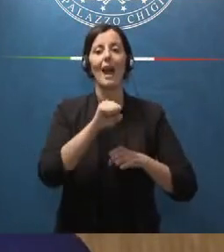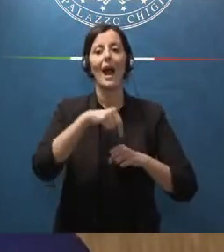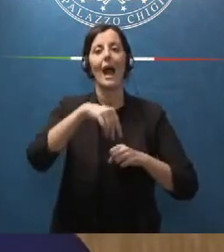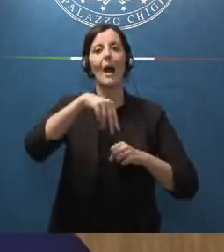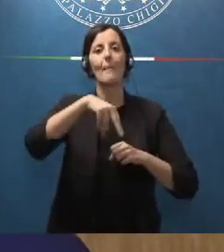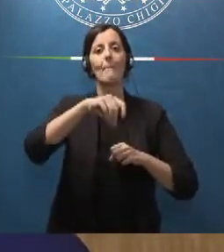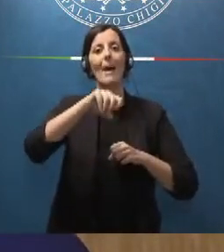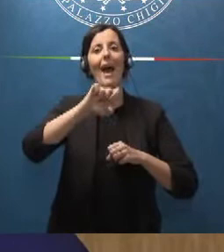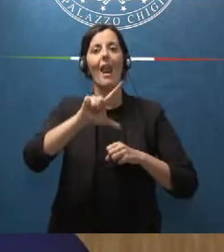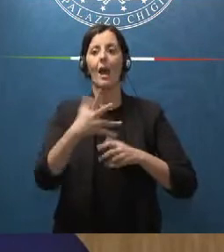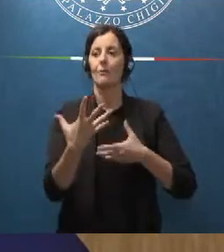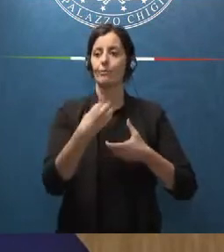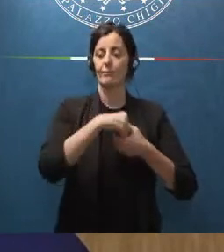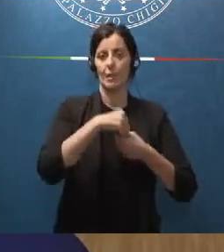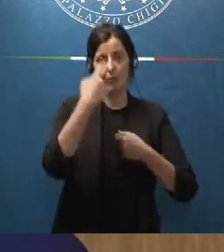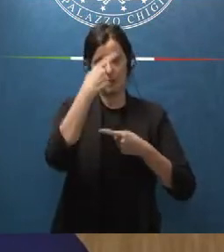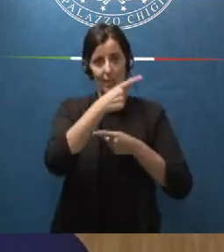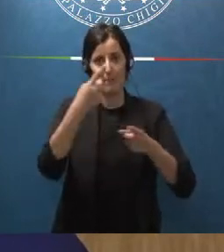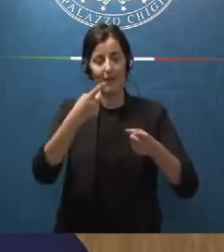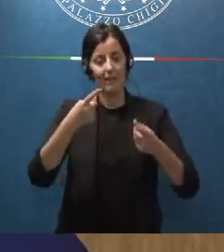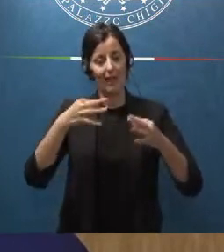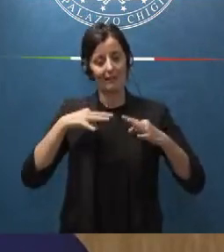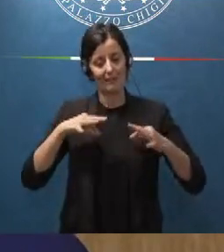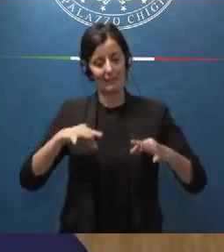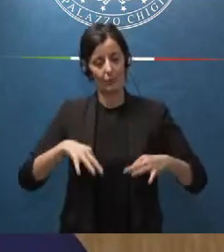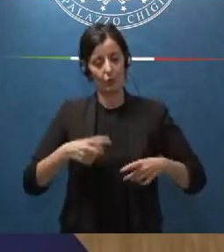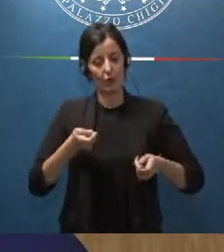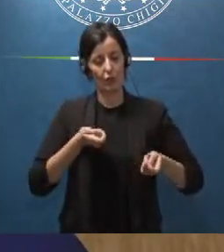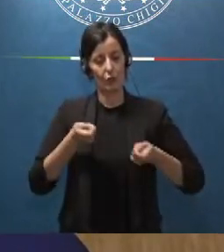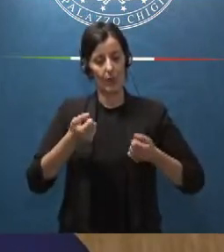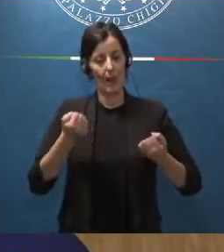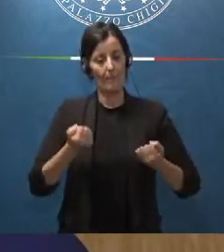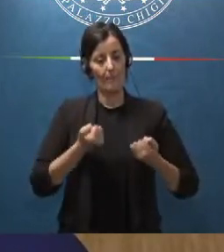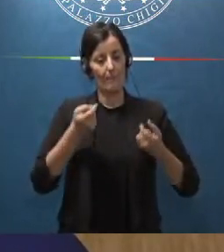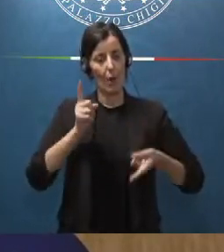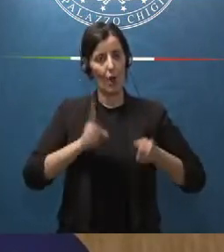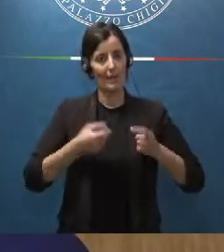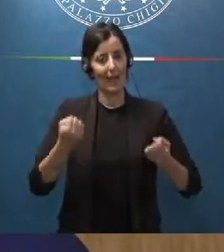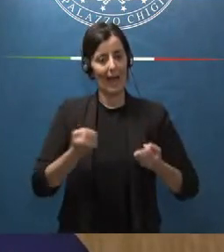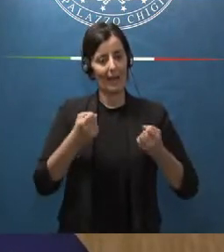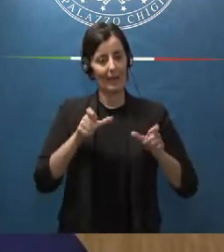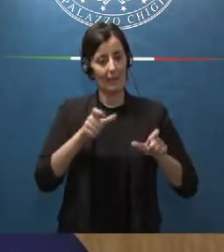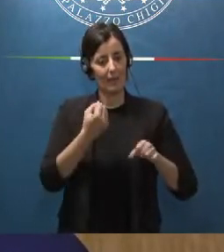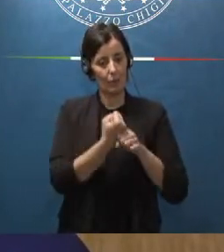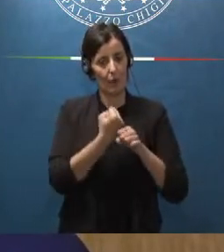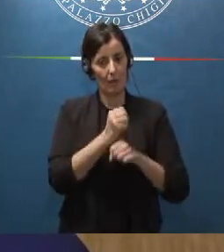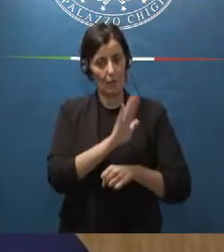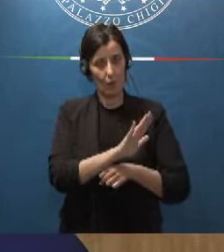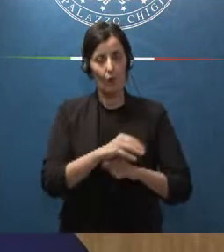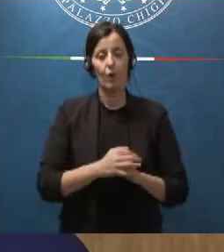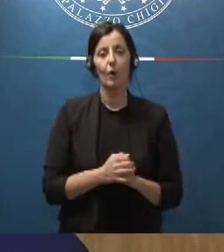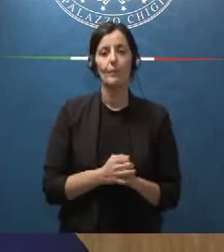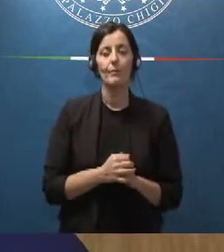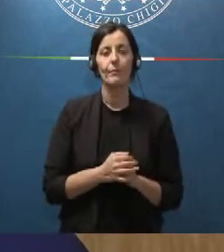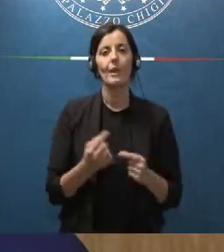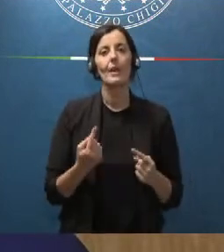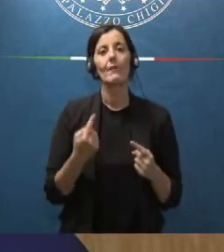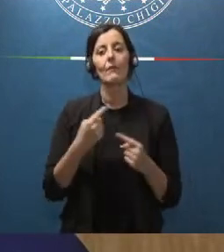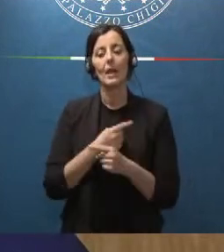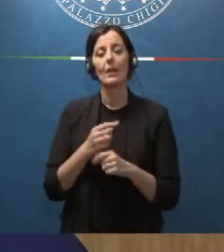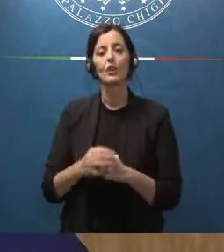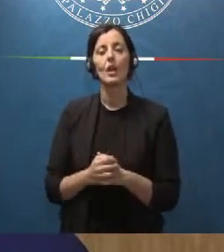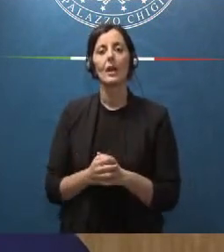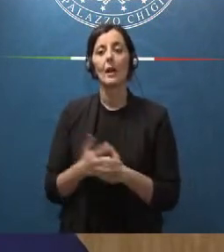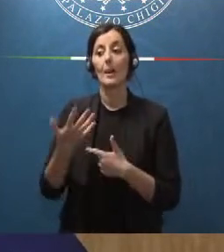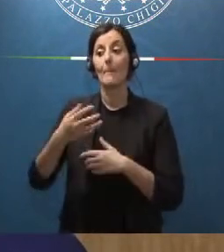che come voi sapete è l'istituto che disciplina le politiche attive del lavoro e per quel che riguarda invece il